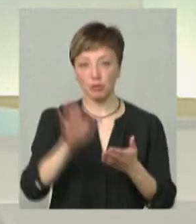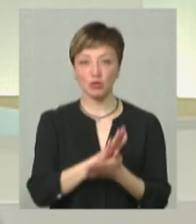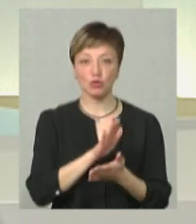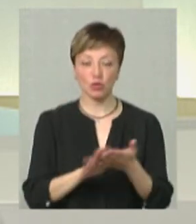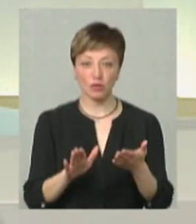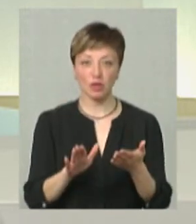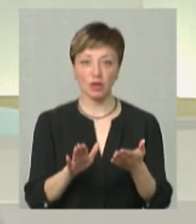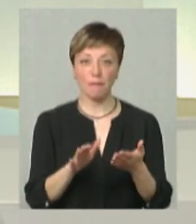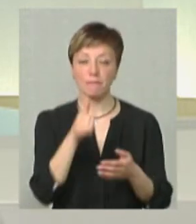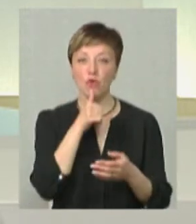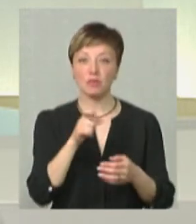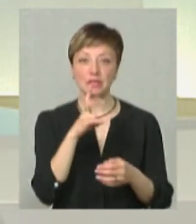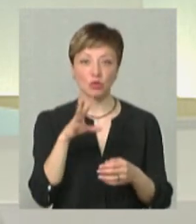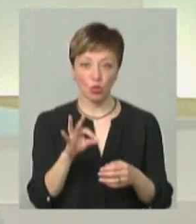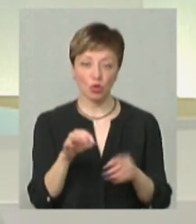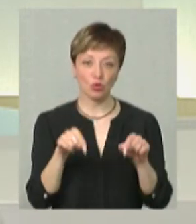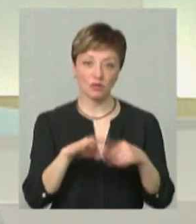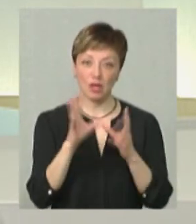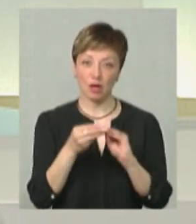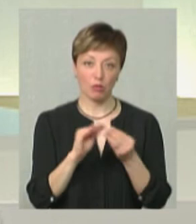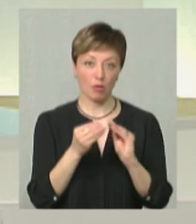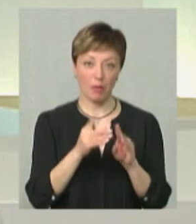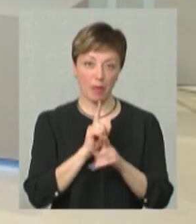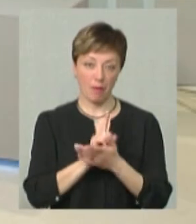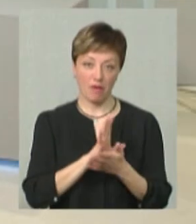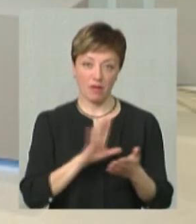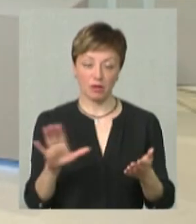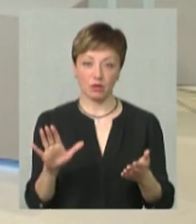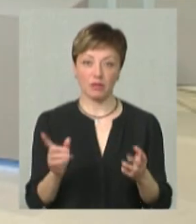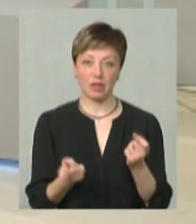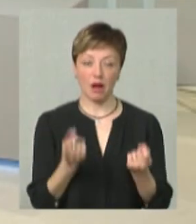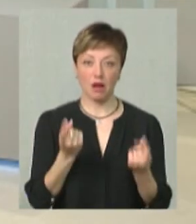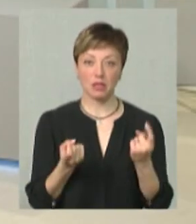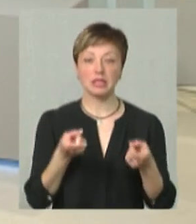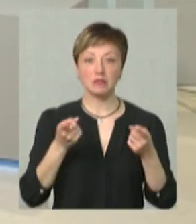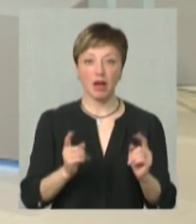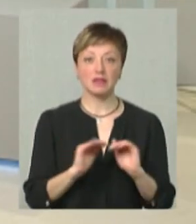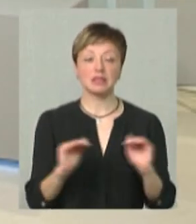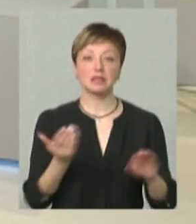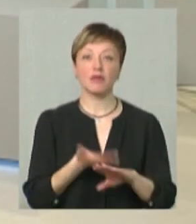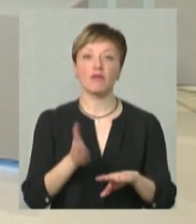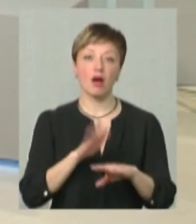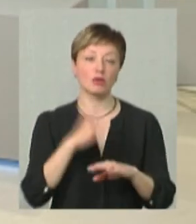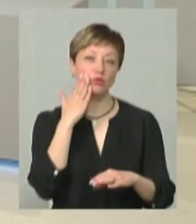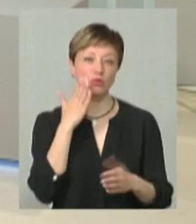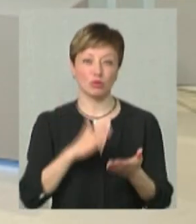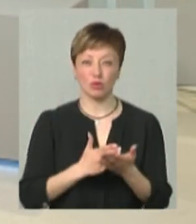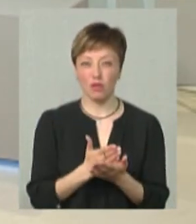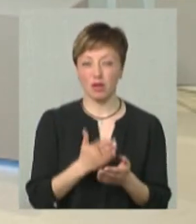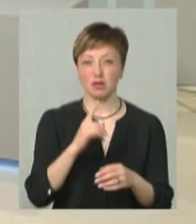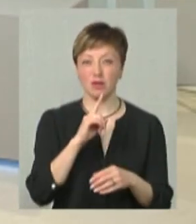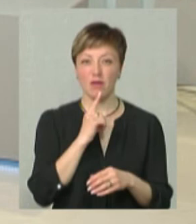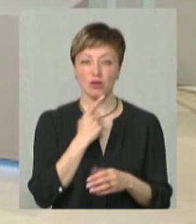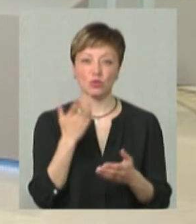пробне ЗНО, то тут, взагалі, проблем не повинно було виникати. Насправді, дітям важко зорієнтуватися, важко